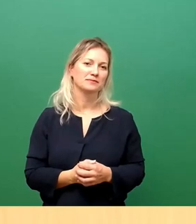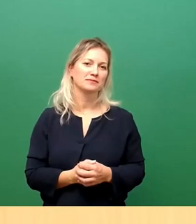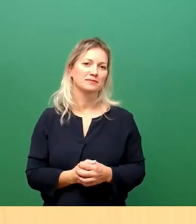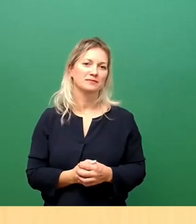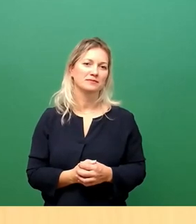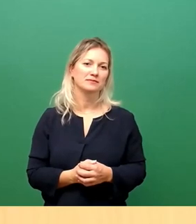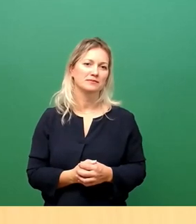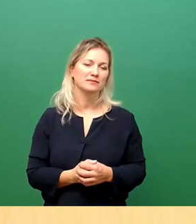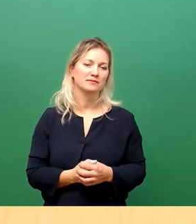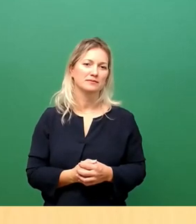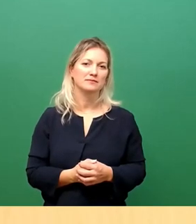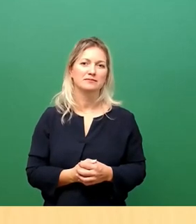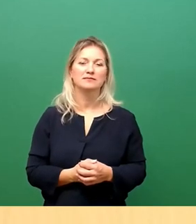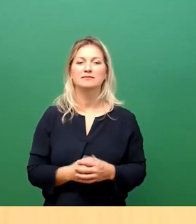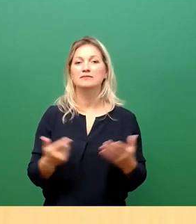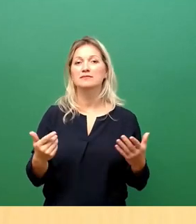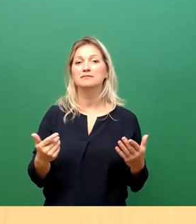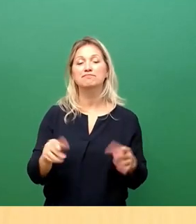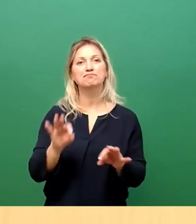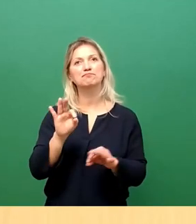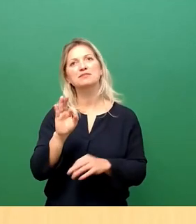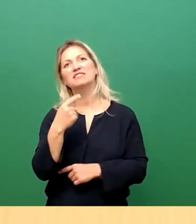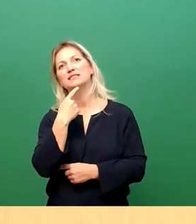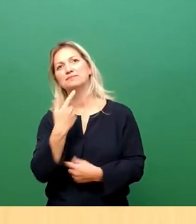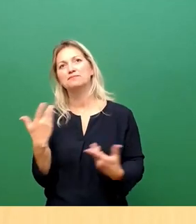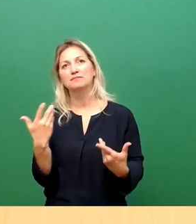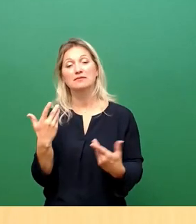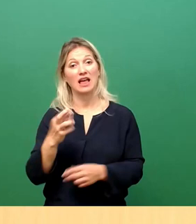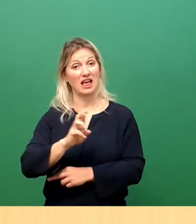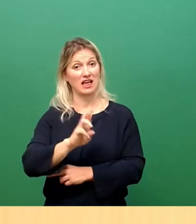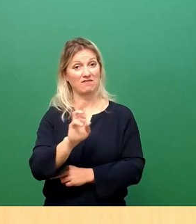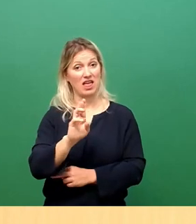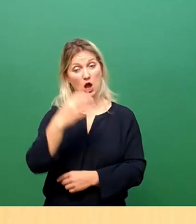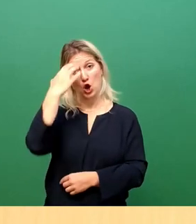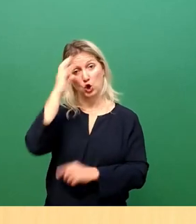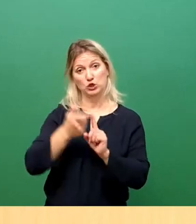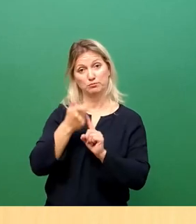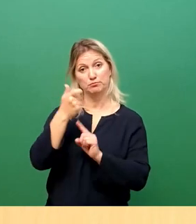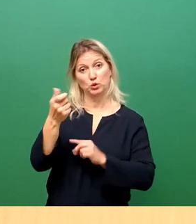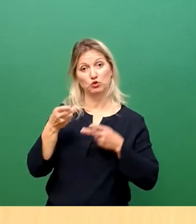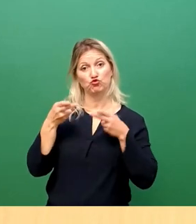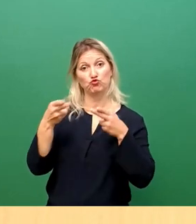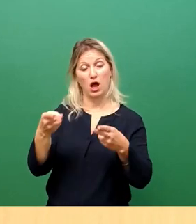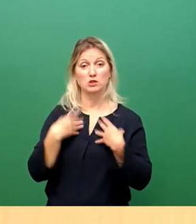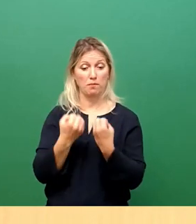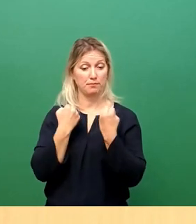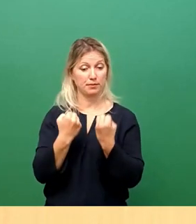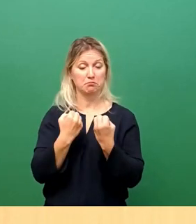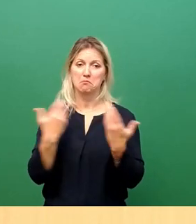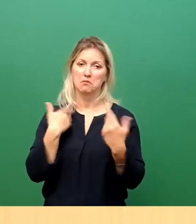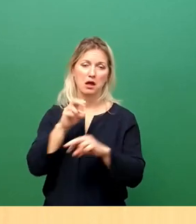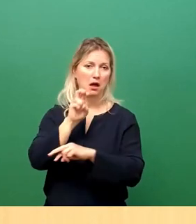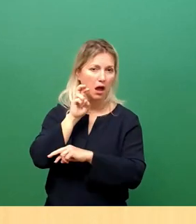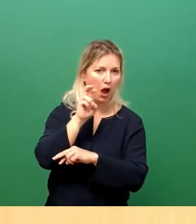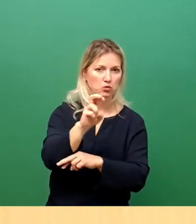wer die Königsbrücker, oder anders, jeder, der die Königsbrücker Straße befährt, egal ob mit Bahn oder Auto, stellt